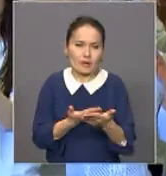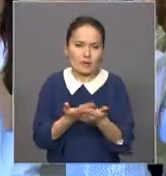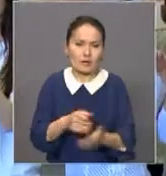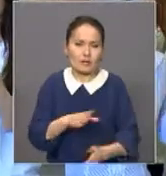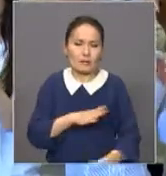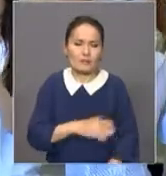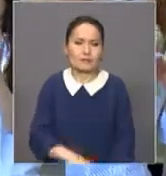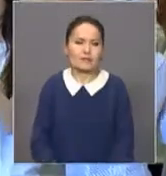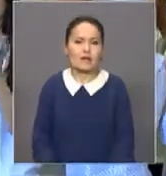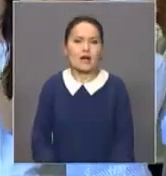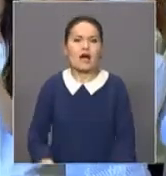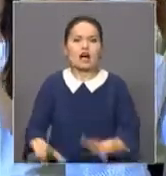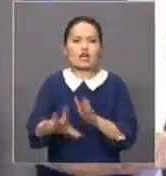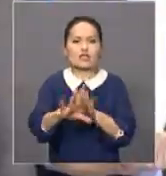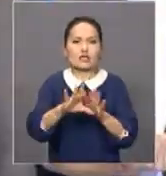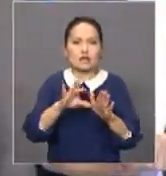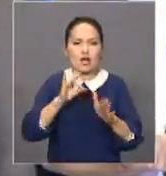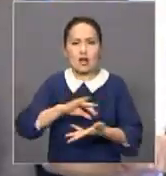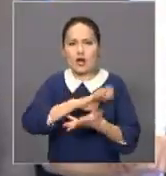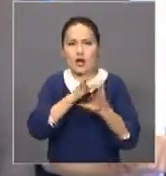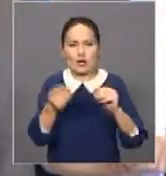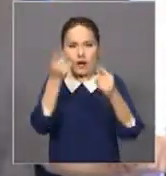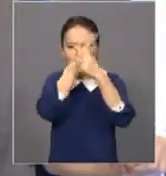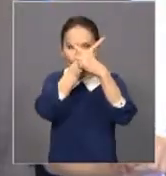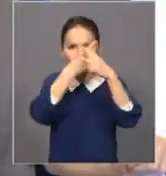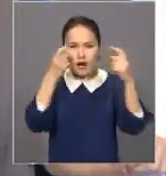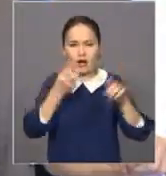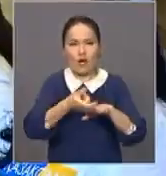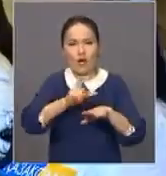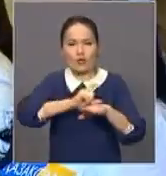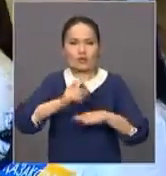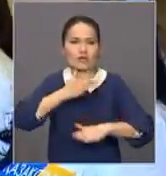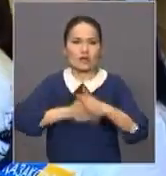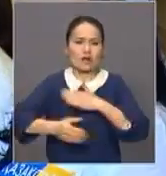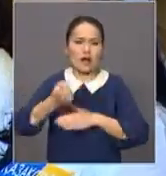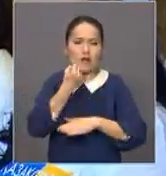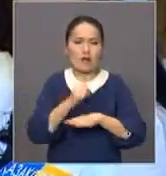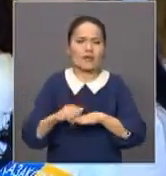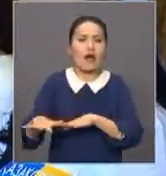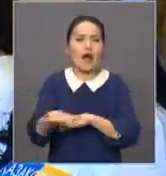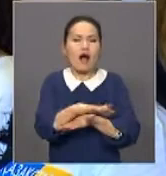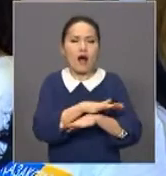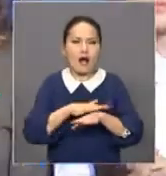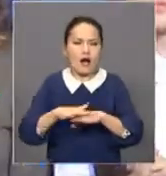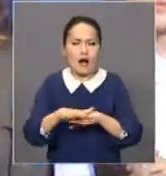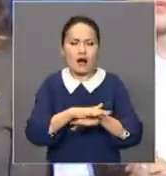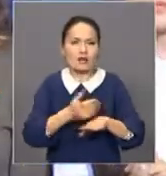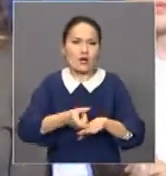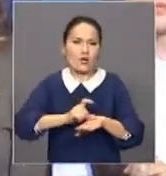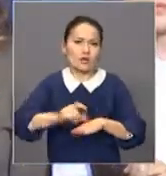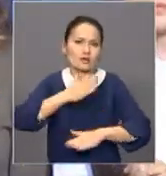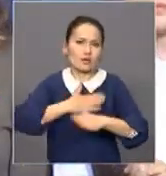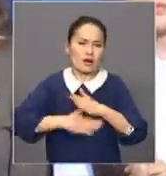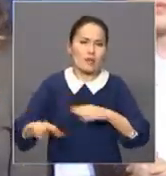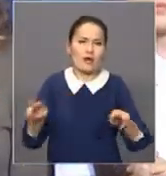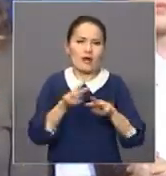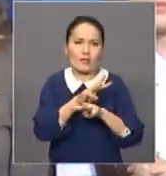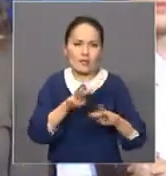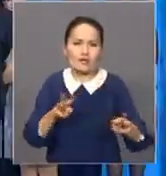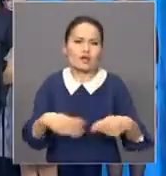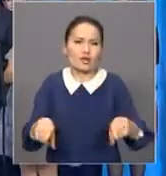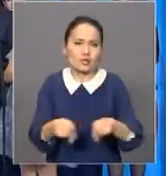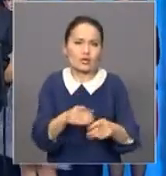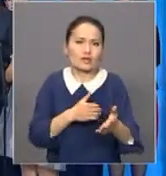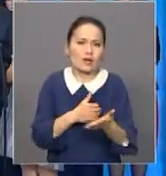Ексет болдың сайлау мәліметтерін жұртқа сүйіншілей жеткізіп жүрегі қуаныштан толқыған халық қалылылар мен қоғам қайраткерлерді елі басының кезекті